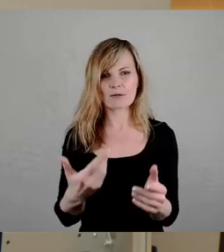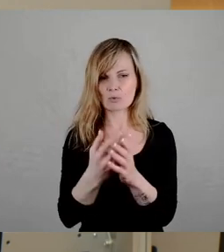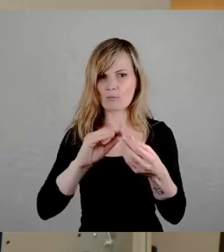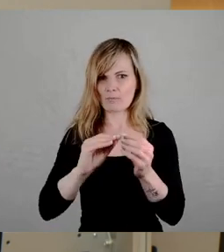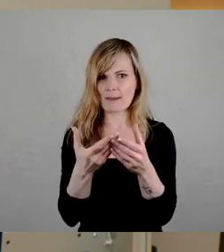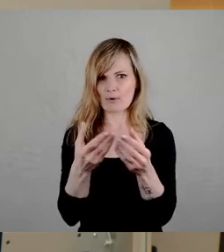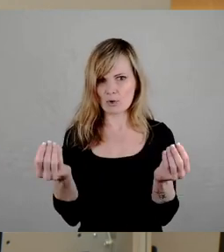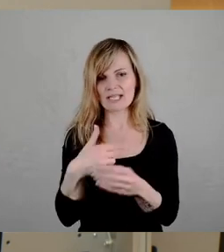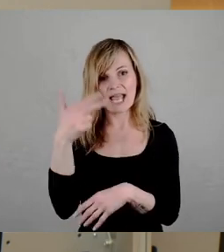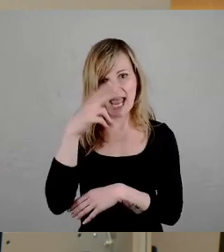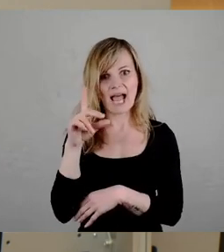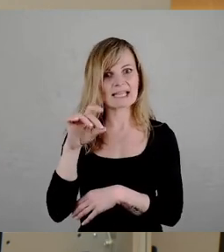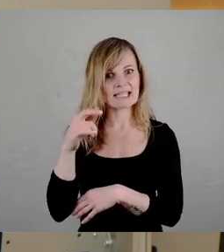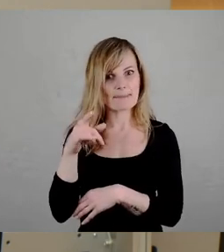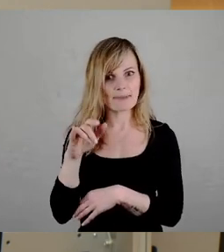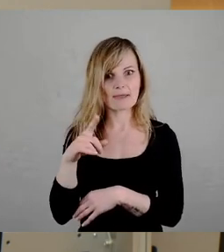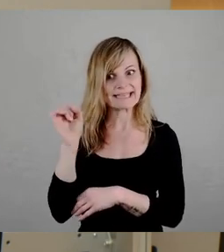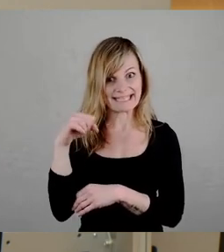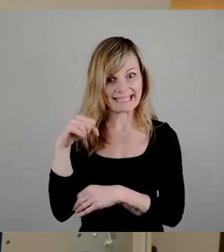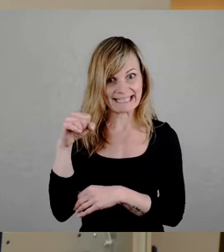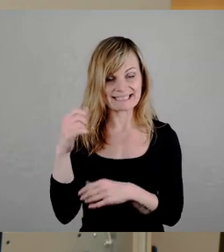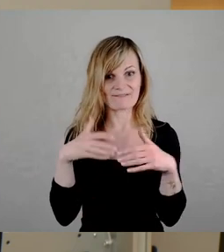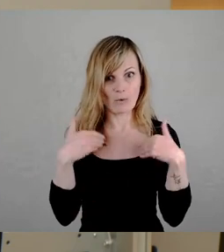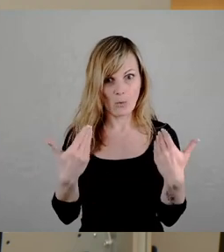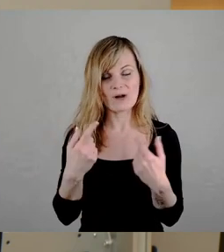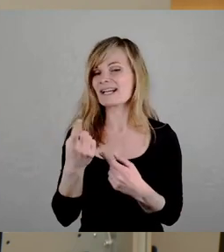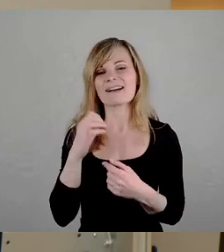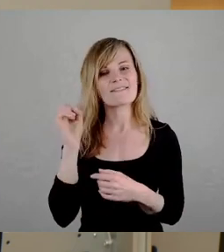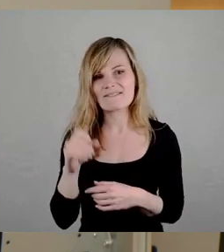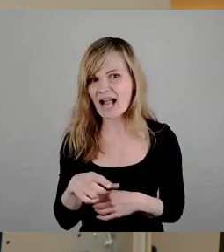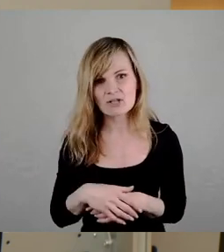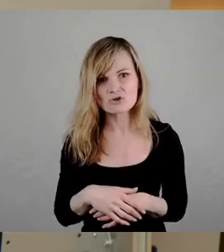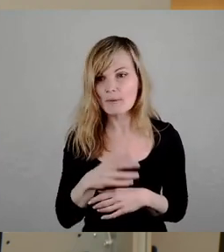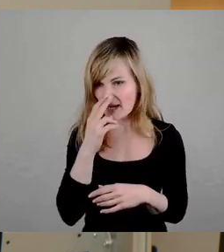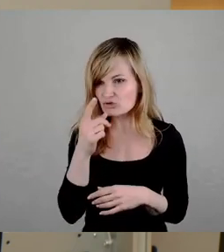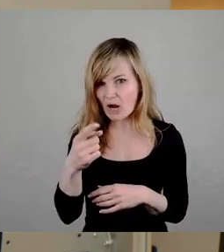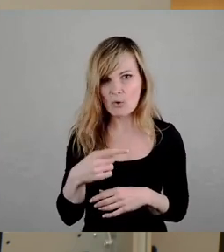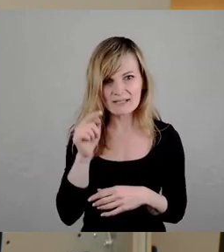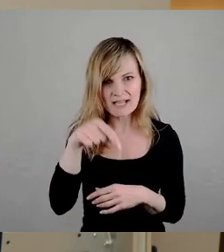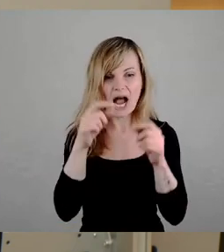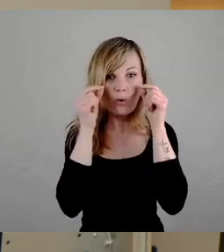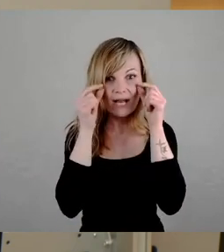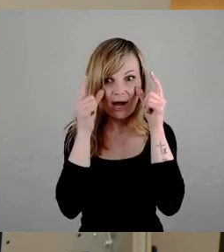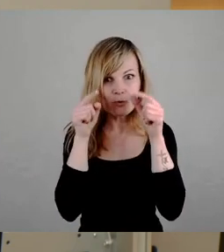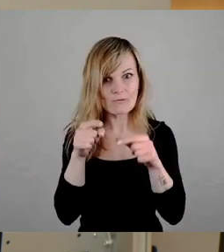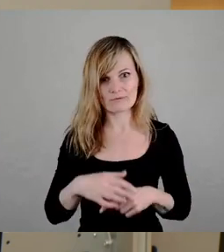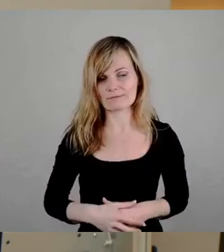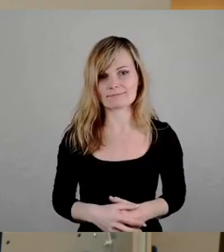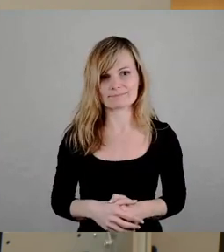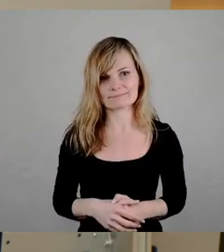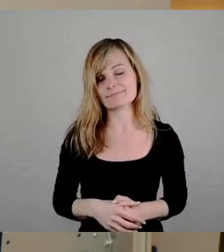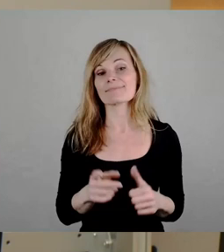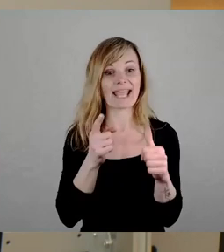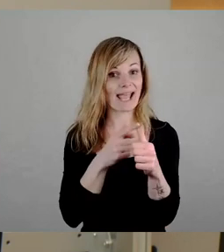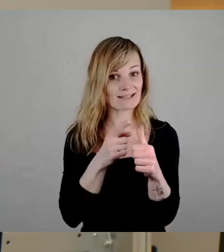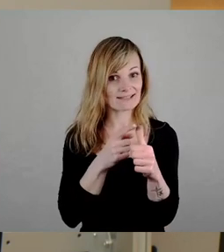Deppe nickt erfreut. Nee, falsch. Müssen wir mal hingehen. Müssen wir mal gucken. Augen aufmachen. Erstens ist dann